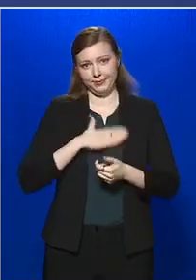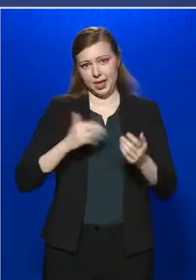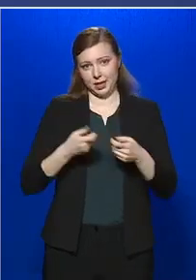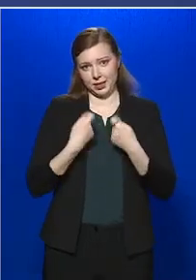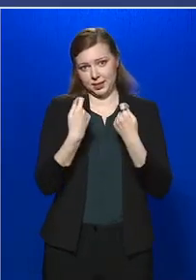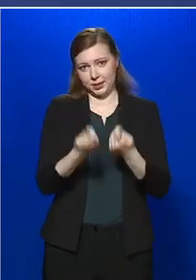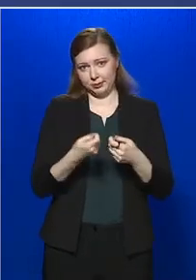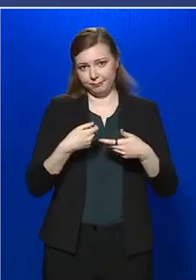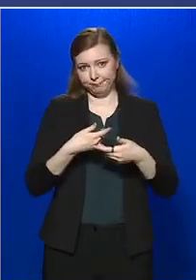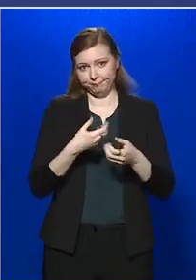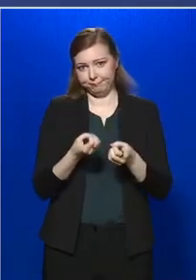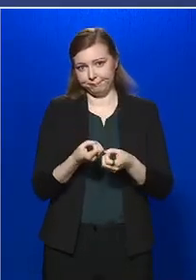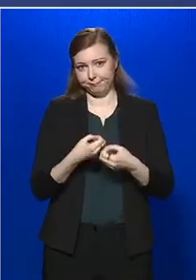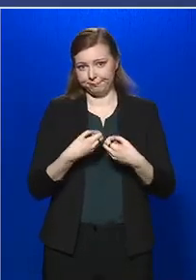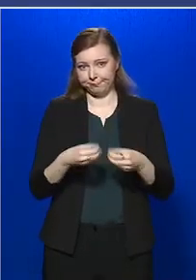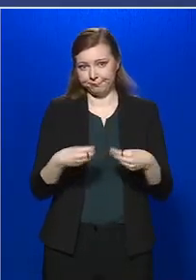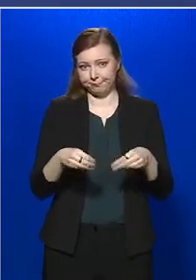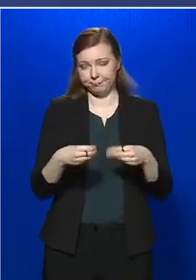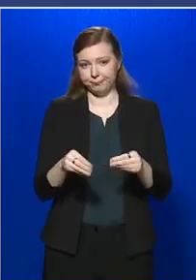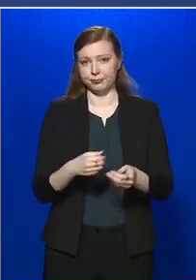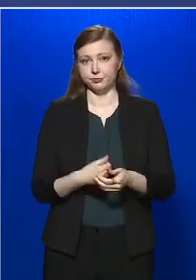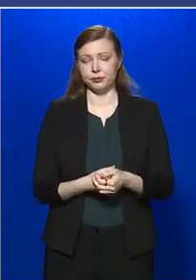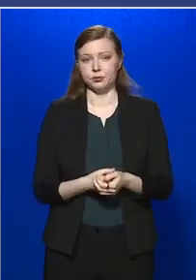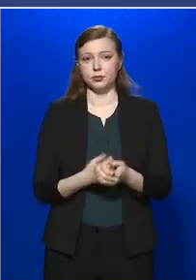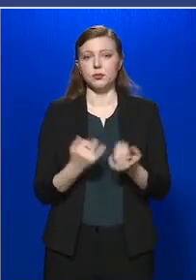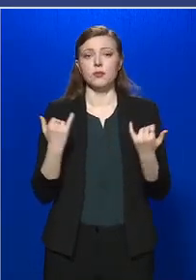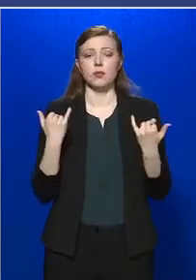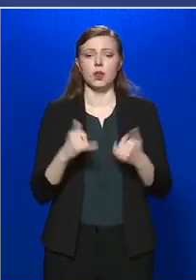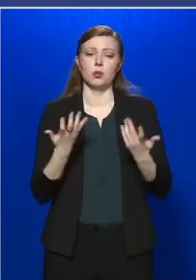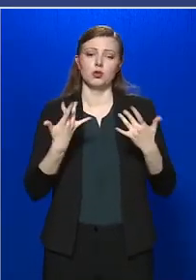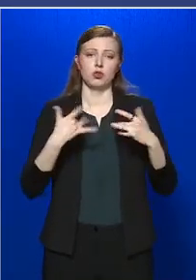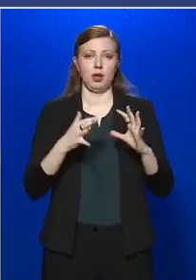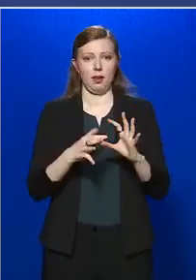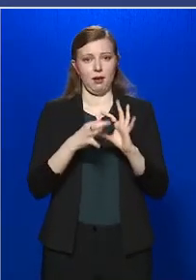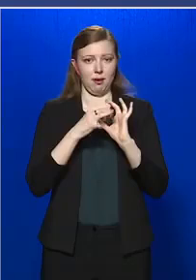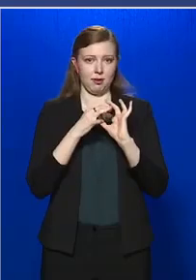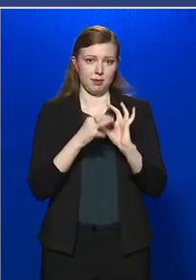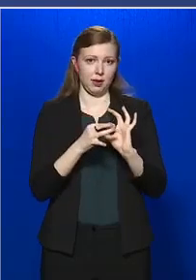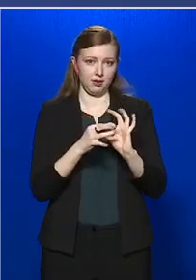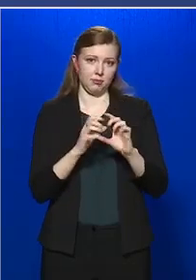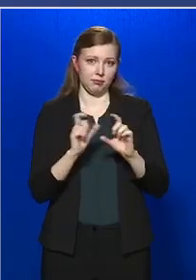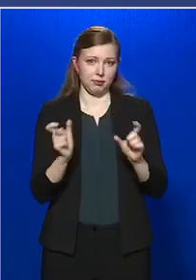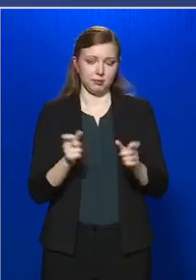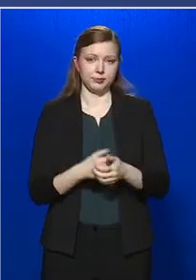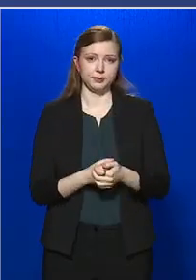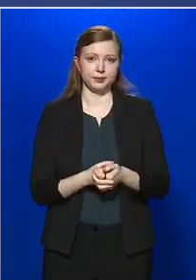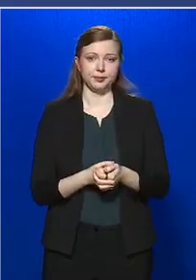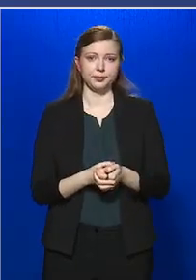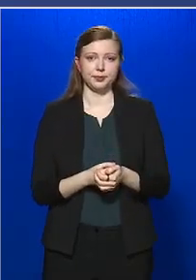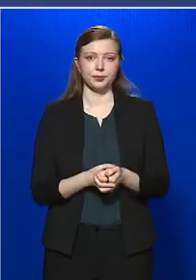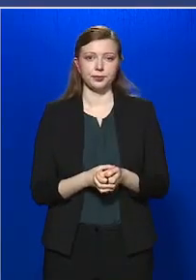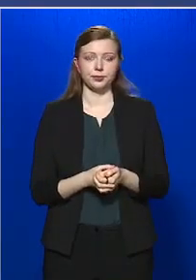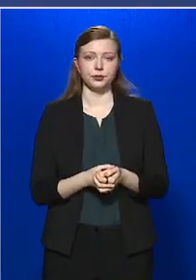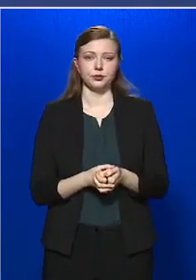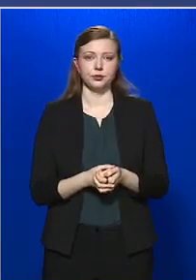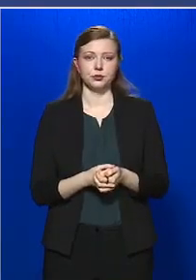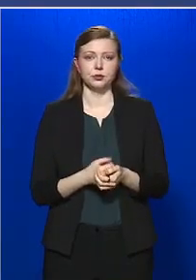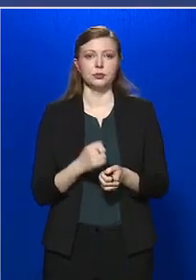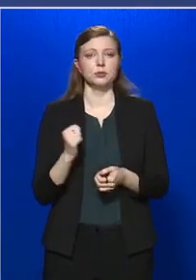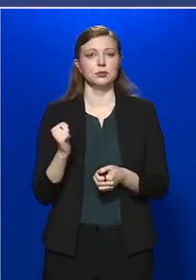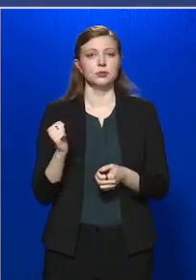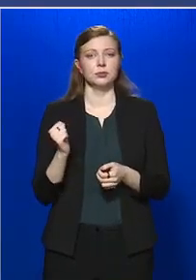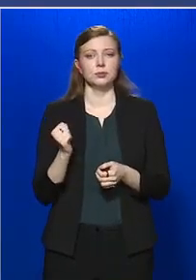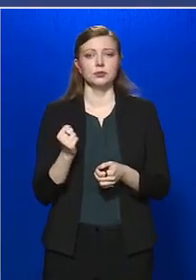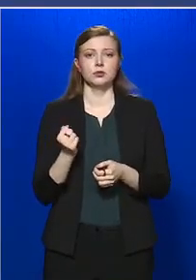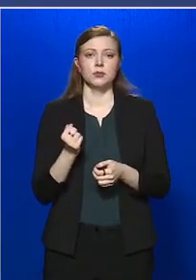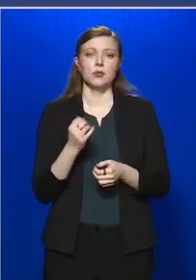még adni a mostani helyzettel kapcsolatban, hiszen számosan